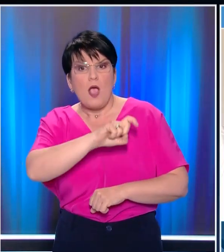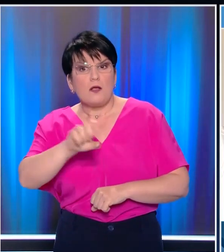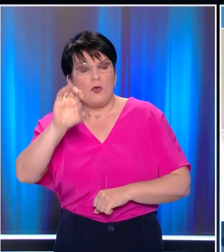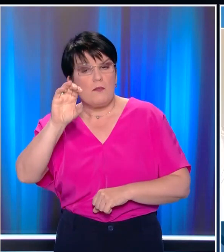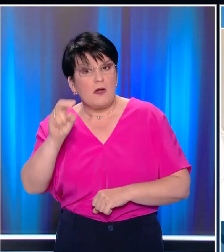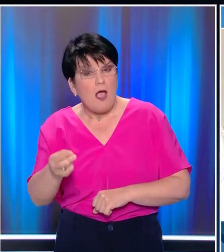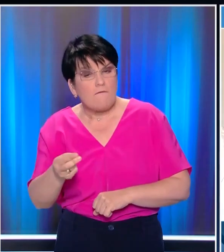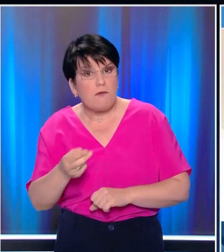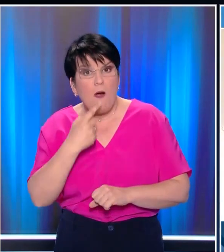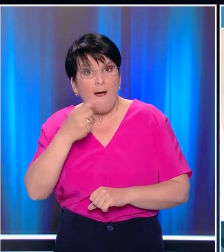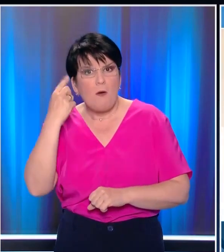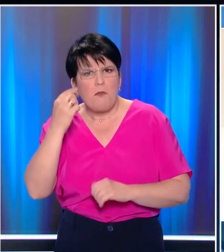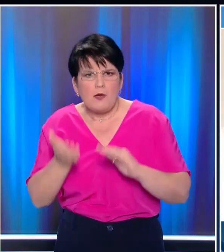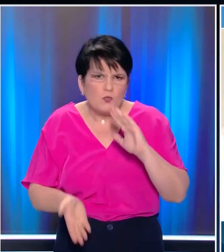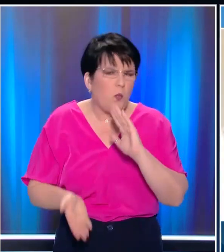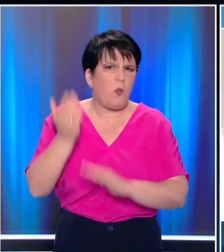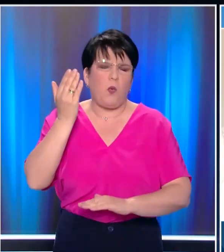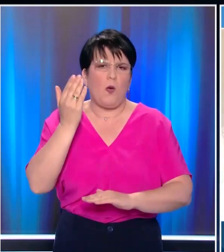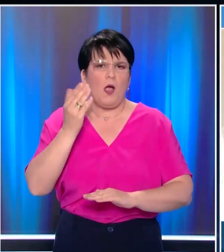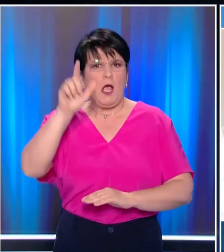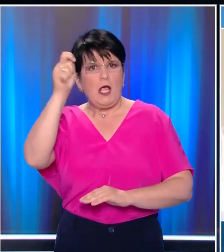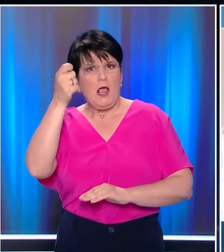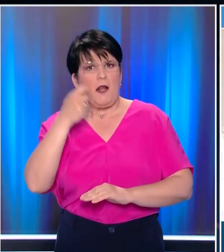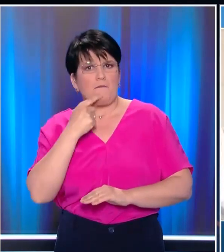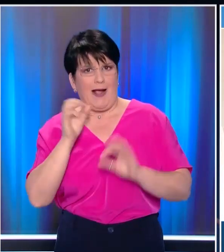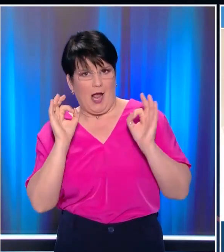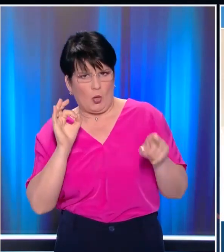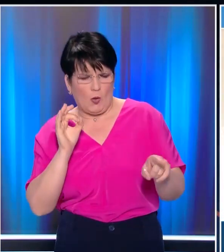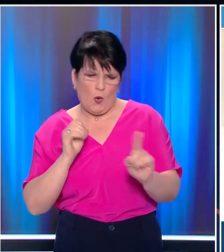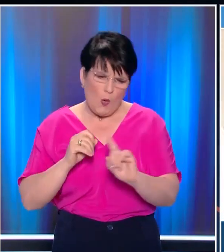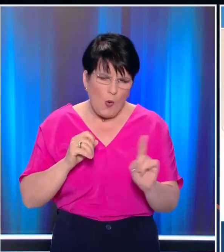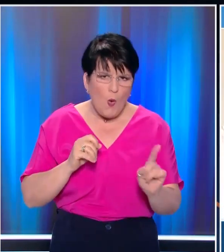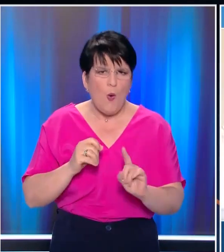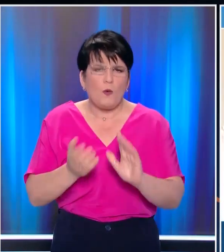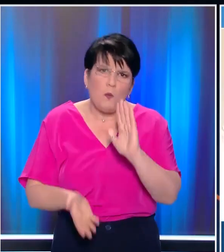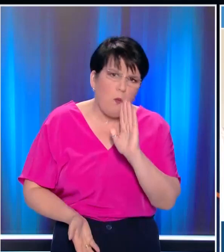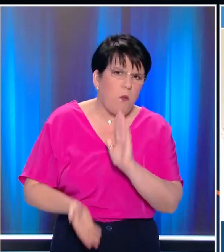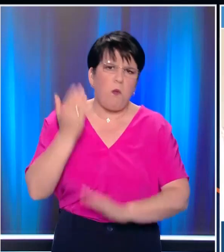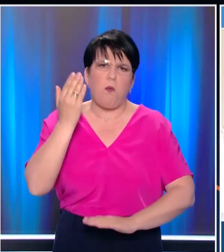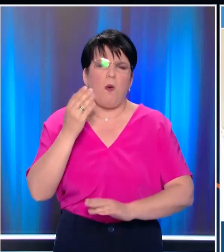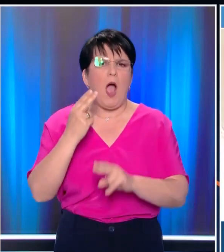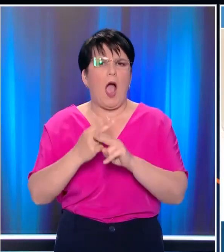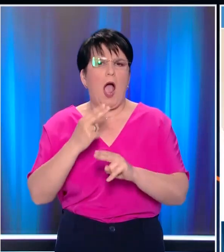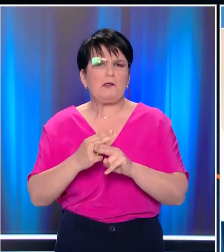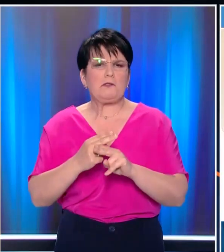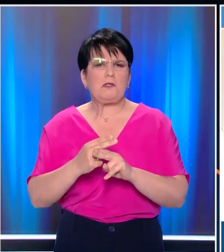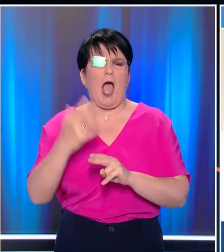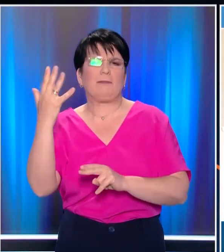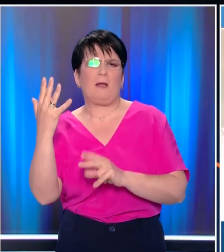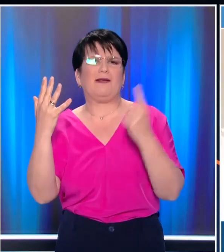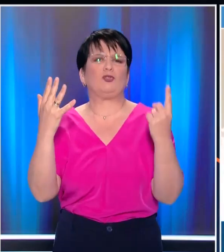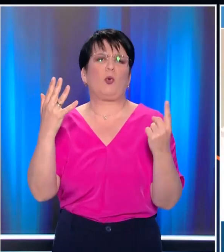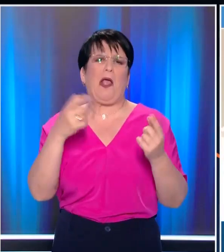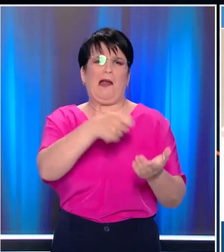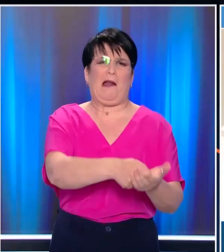πέρσι Η τιμή πραγματική του ρεύματος δεν είναι αυτή που καλούμαστε να πληρώσουμε Η αξία του είναι μόλις το εν πέμπτον